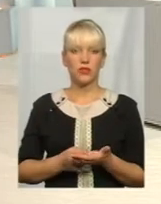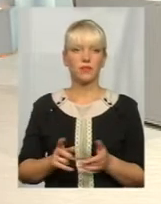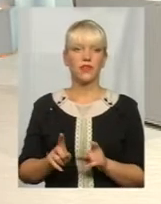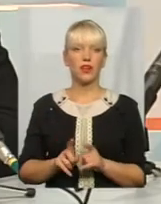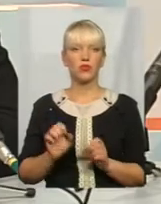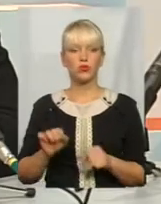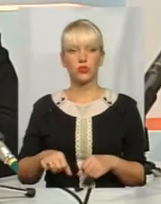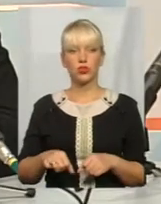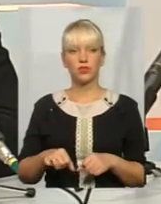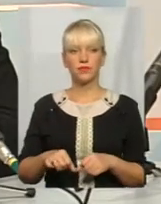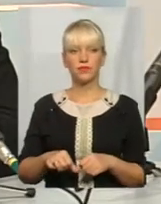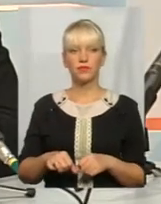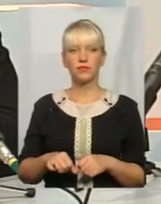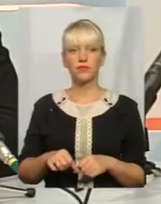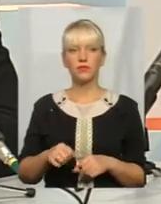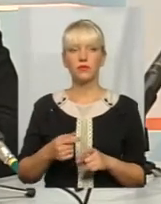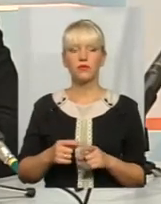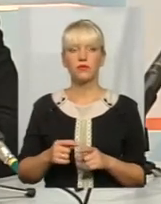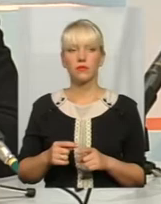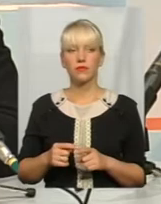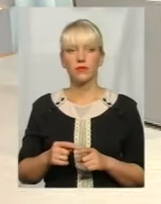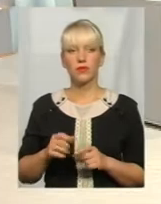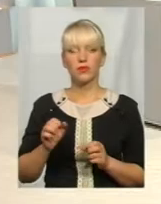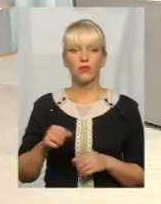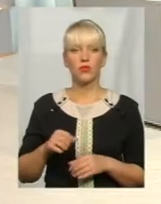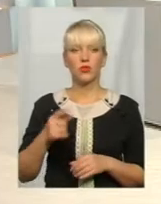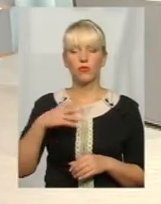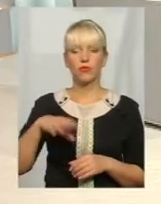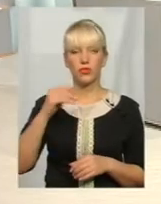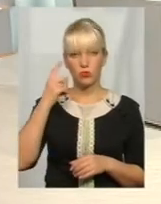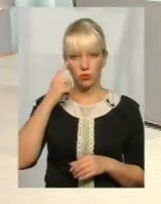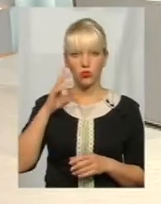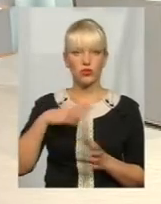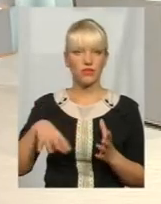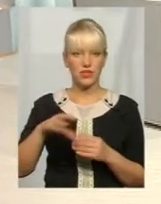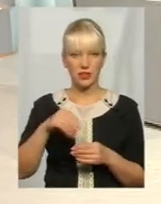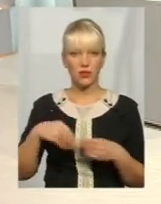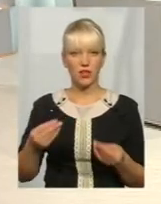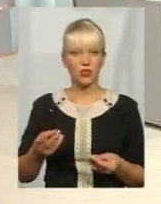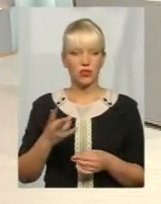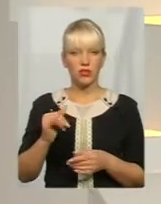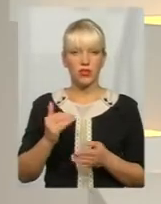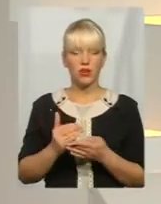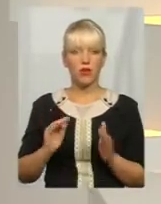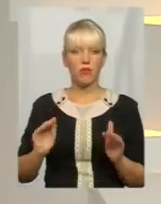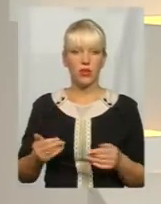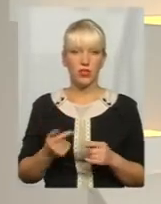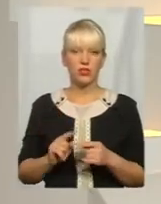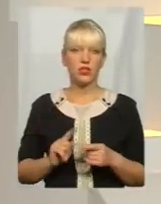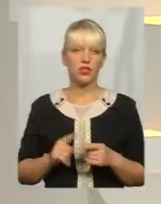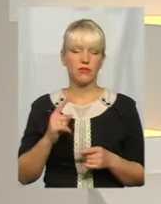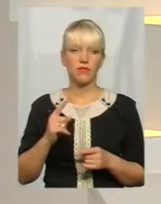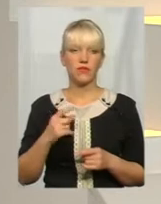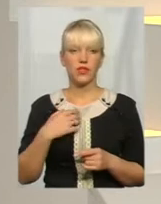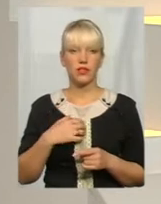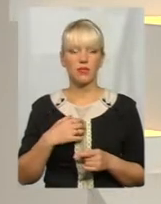слухаючи мене, подумати, що ми всім надаємо цю послугу, але є певні обмеження. Насамперед, це надається, як